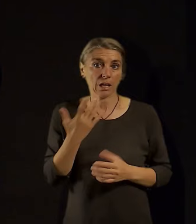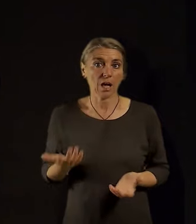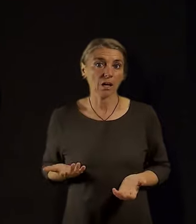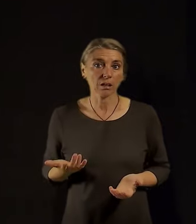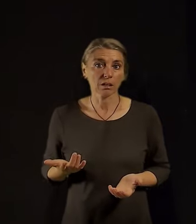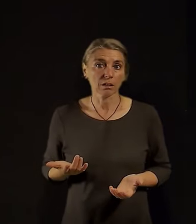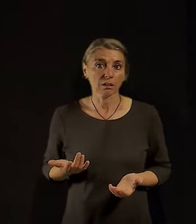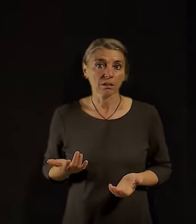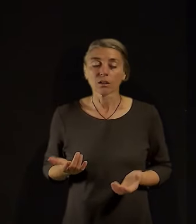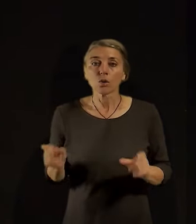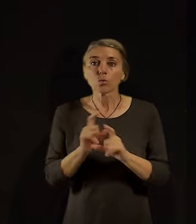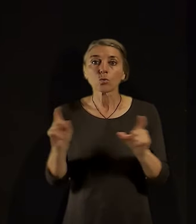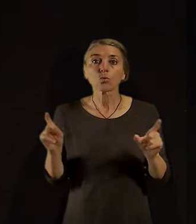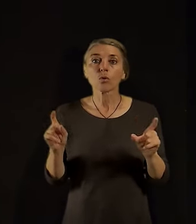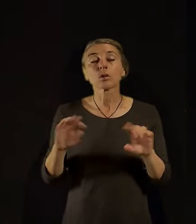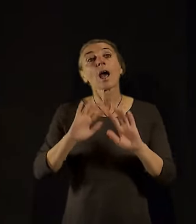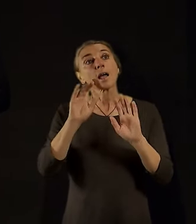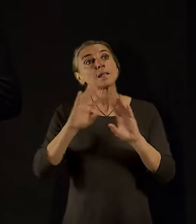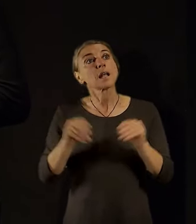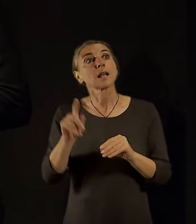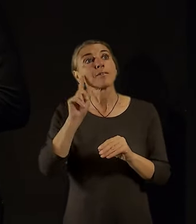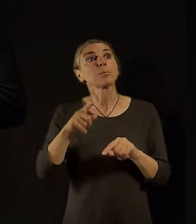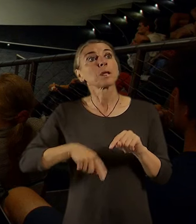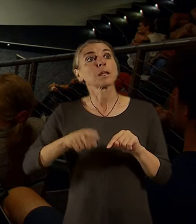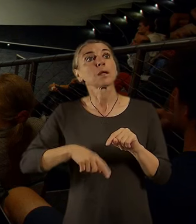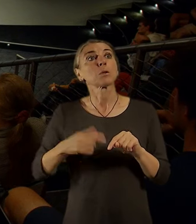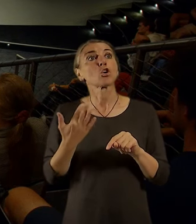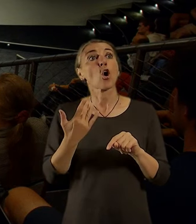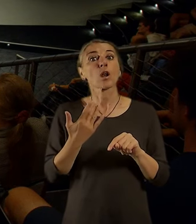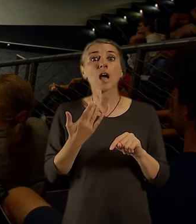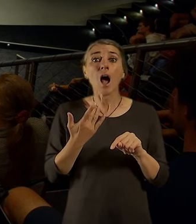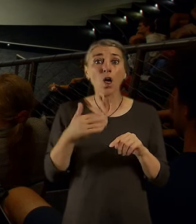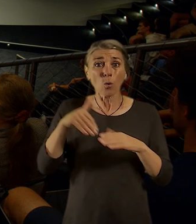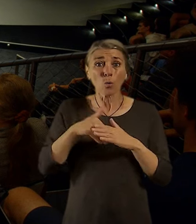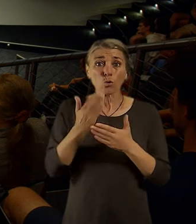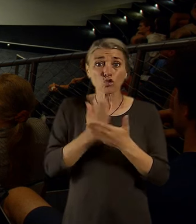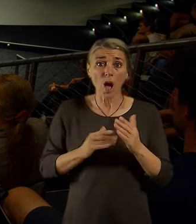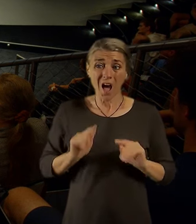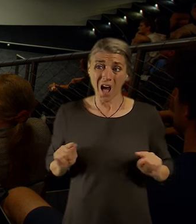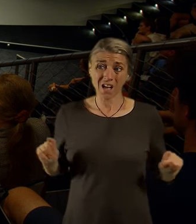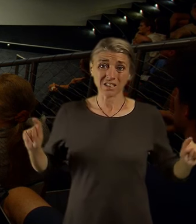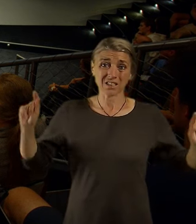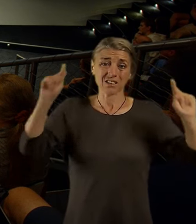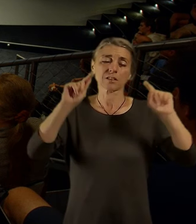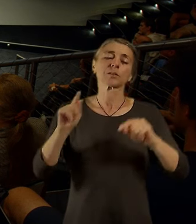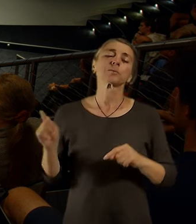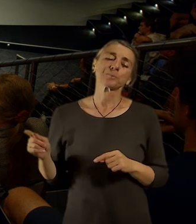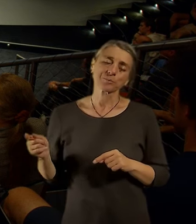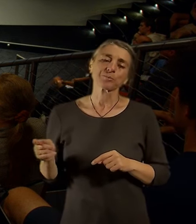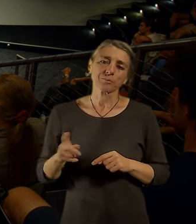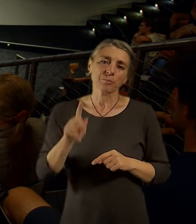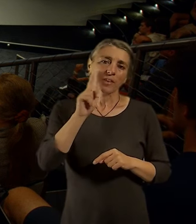pacientů a tak dále? Jsou různé strategie, některé spíš možná hasící než